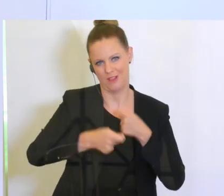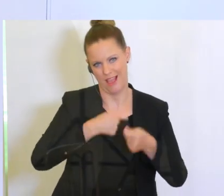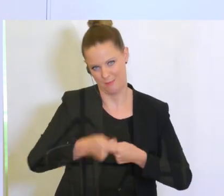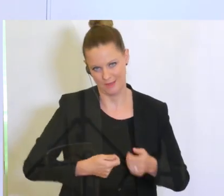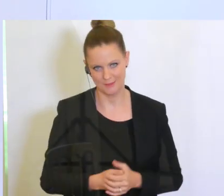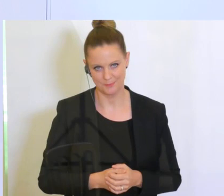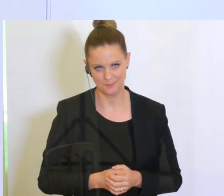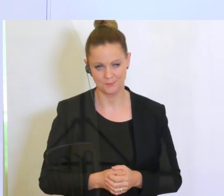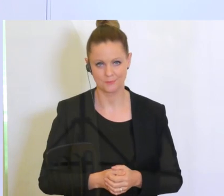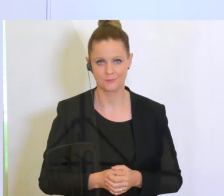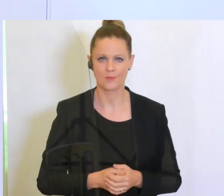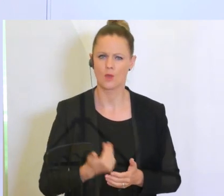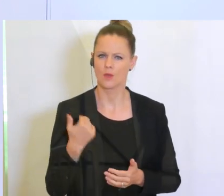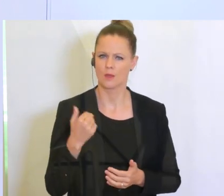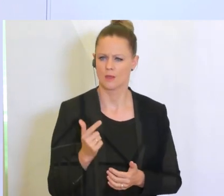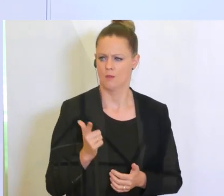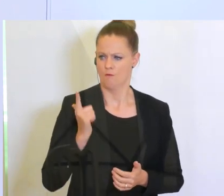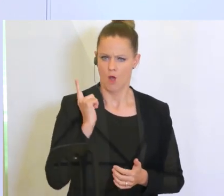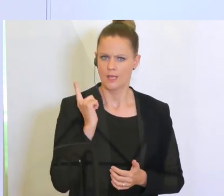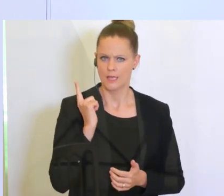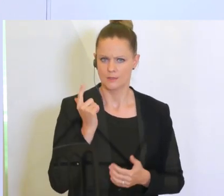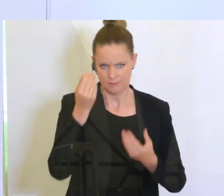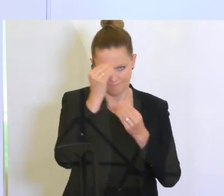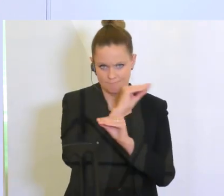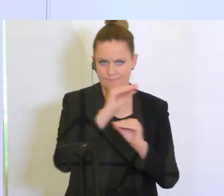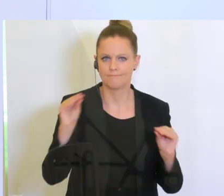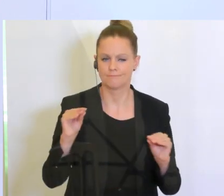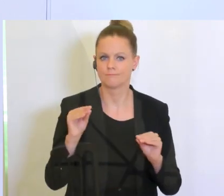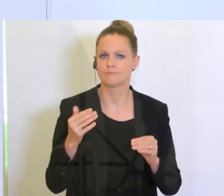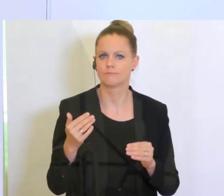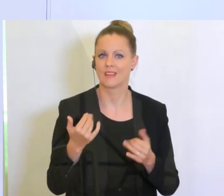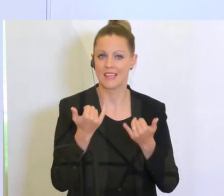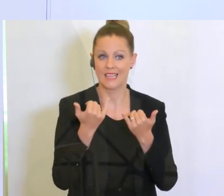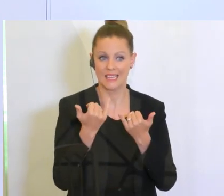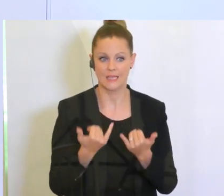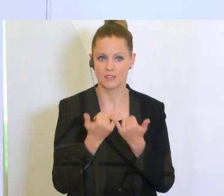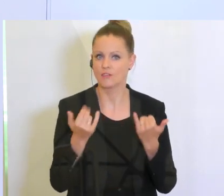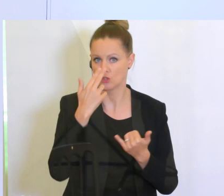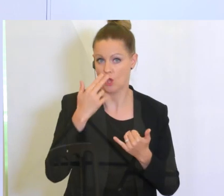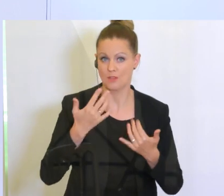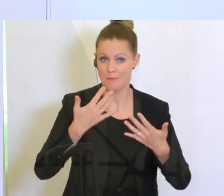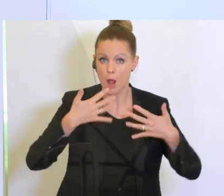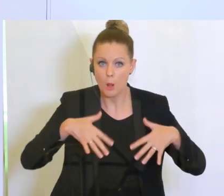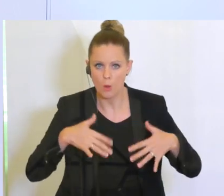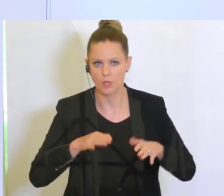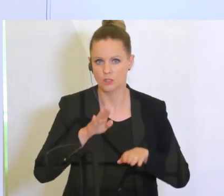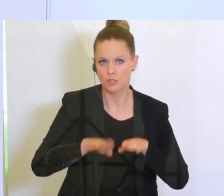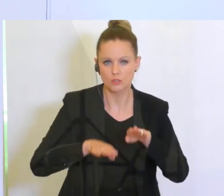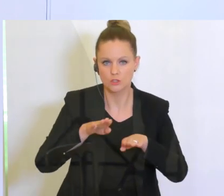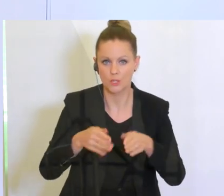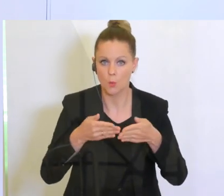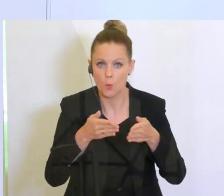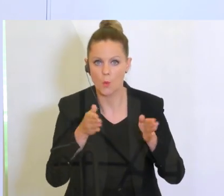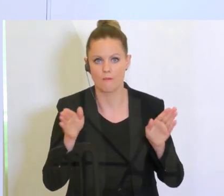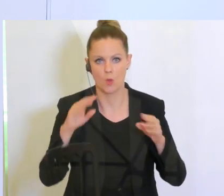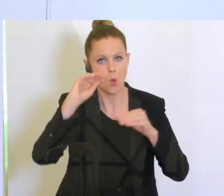Wir haben ja vor zwei Tagen verkündet, wie jetzt die Lockerung und die Öffnung Schritt für Schritt im